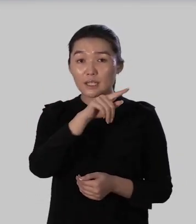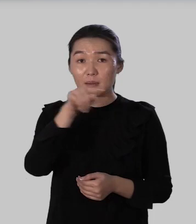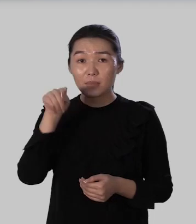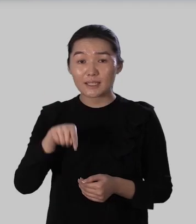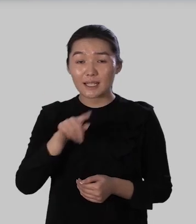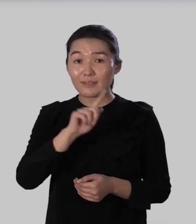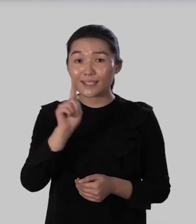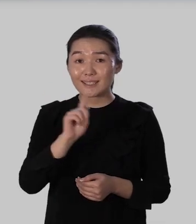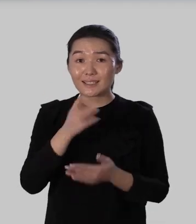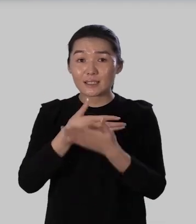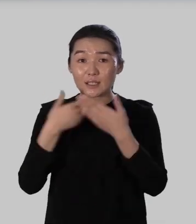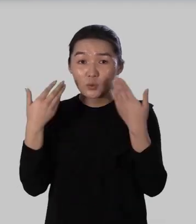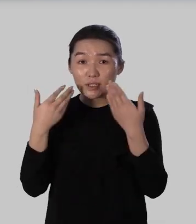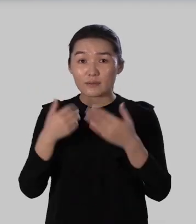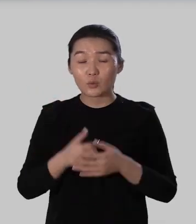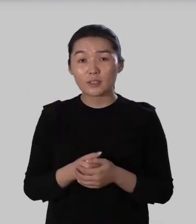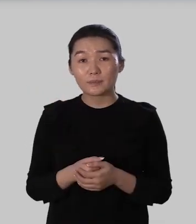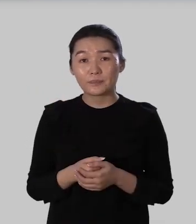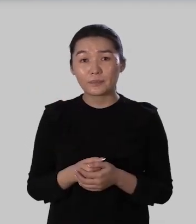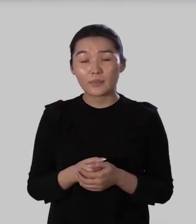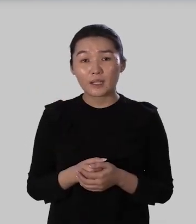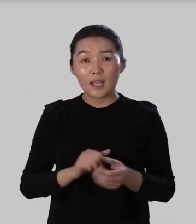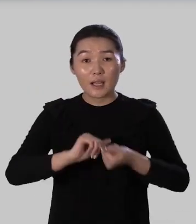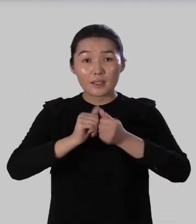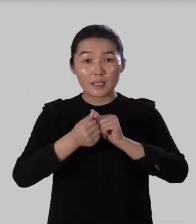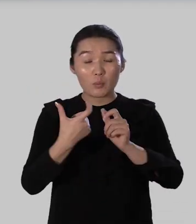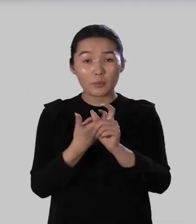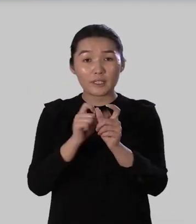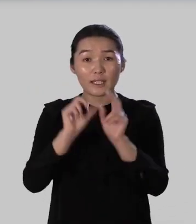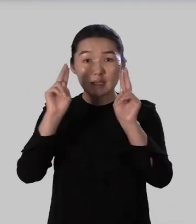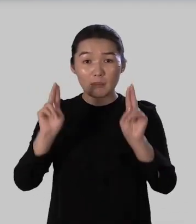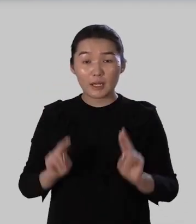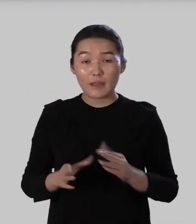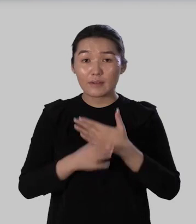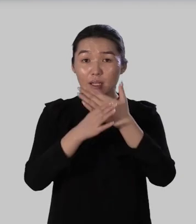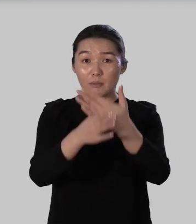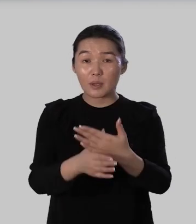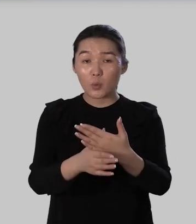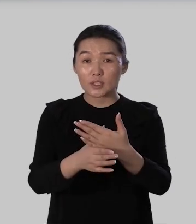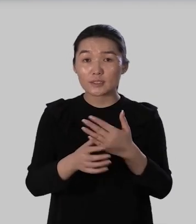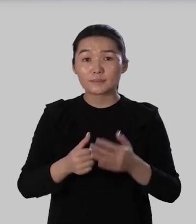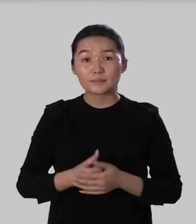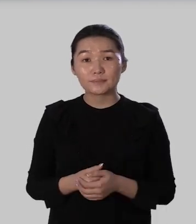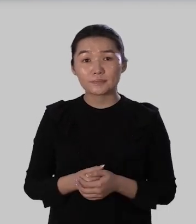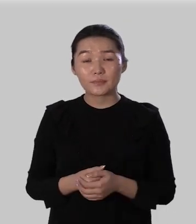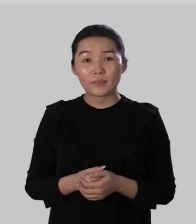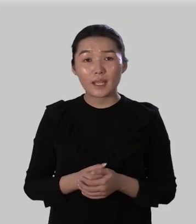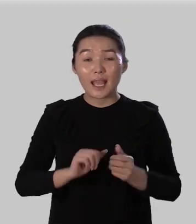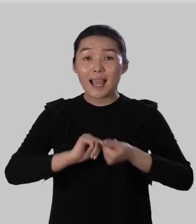языке приставки за не существует запомнить это правило вам поможет такая рифмовка